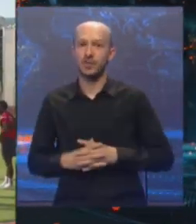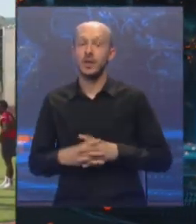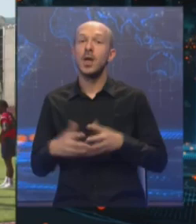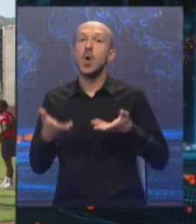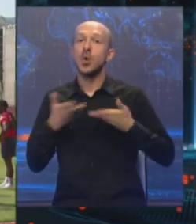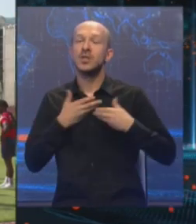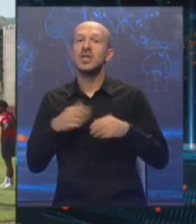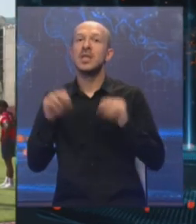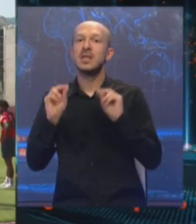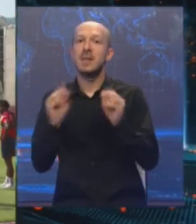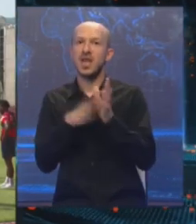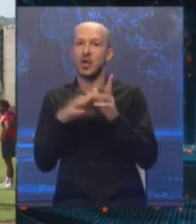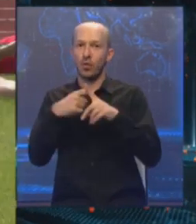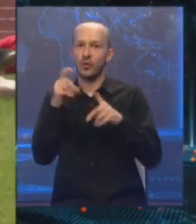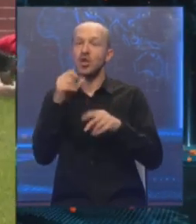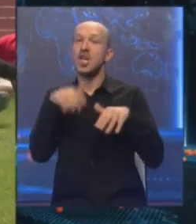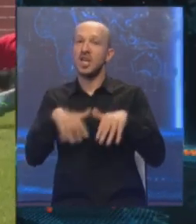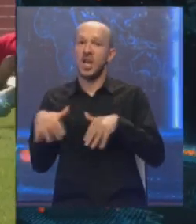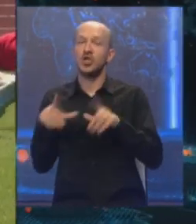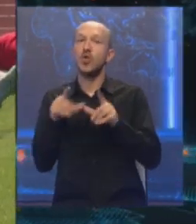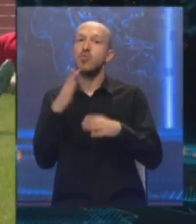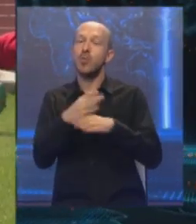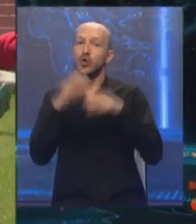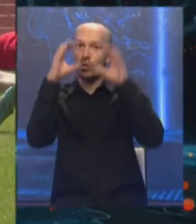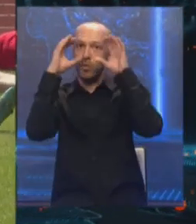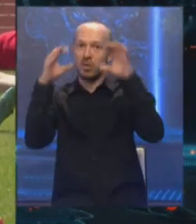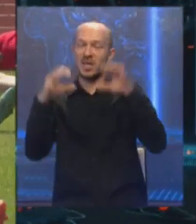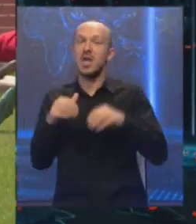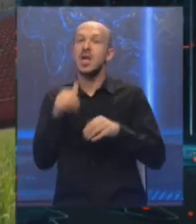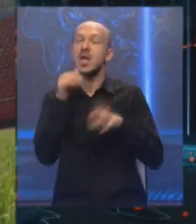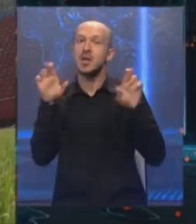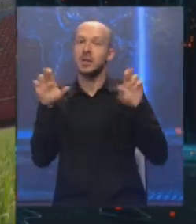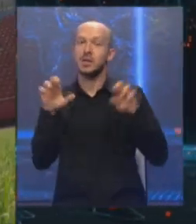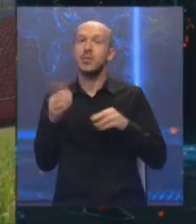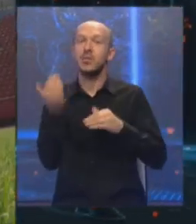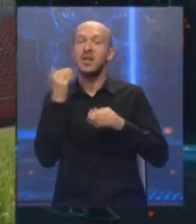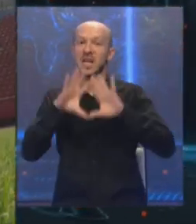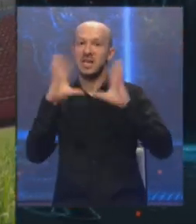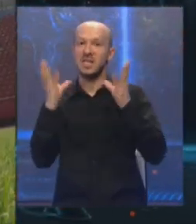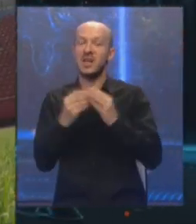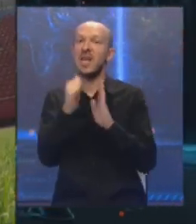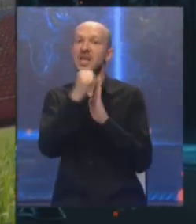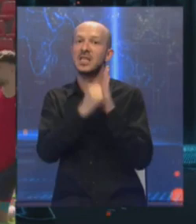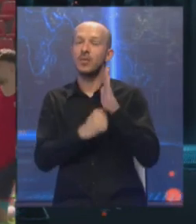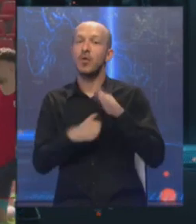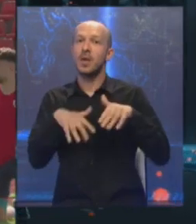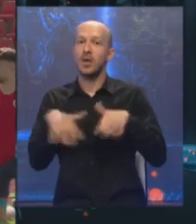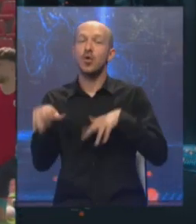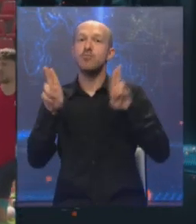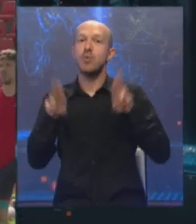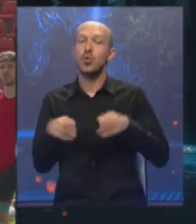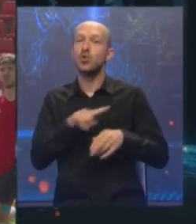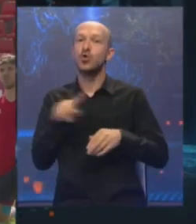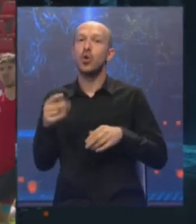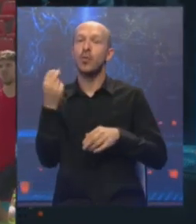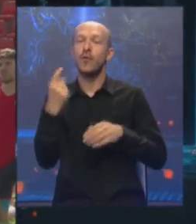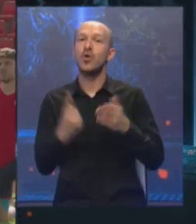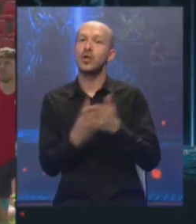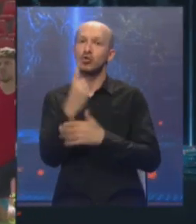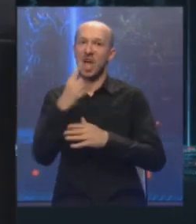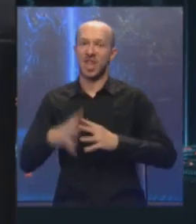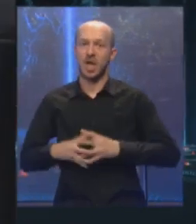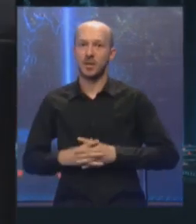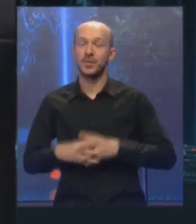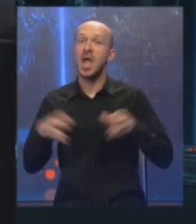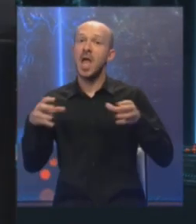Uzdaju se trener Vinko Marinović i igrači i u pomoć publike, te se nadaju da prije svega disciplinovanom igrom mogu do povoljnog rezultata.